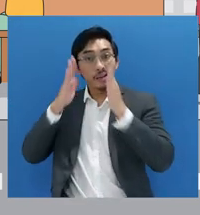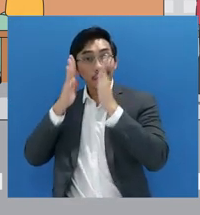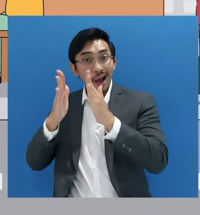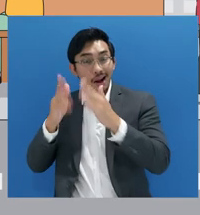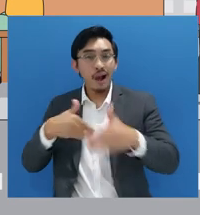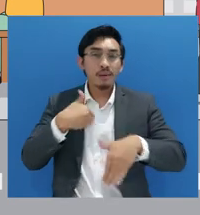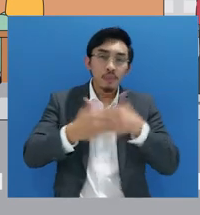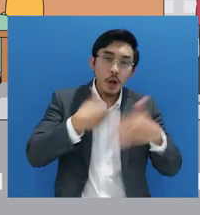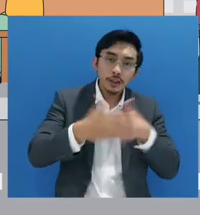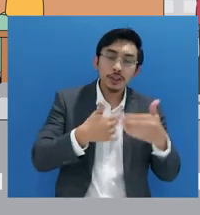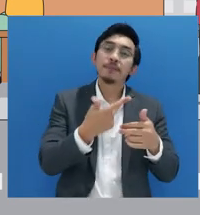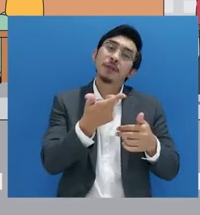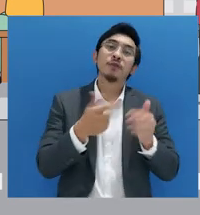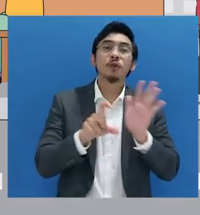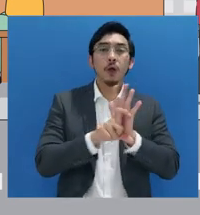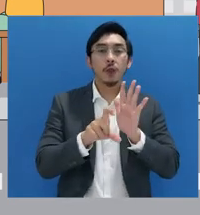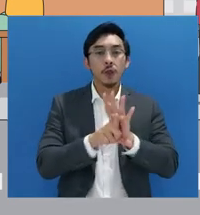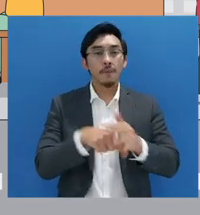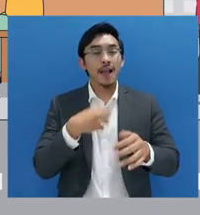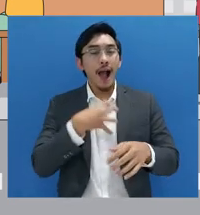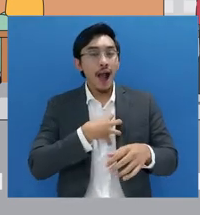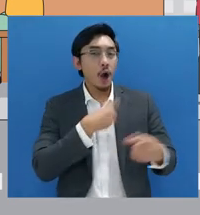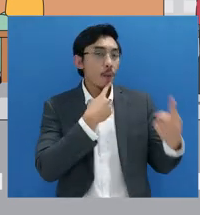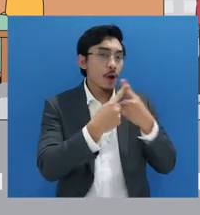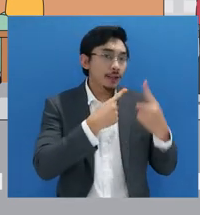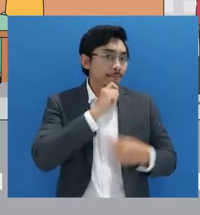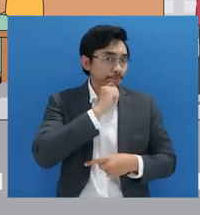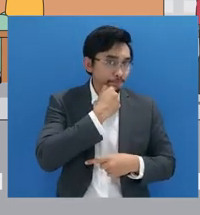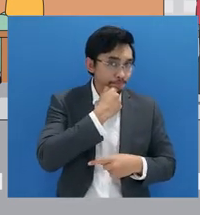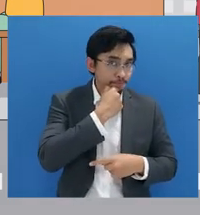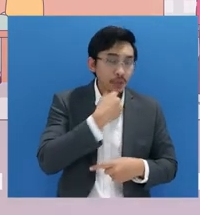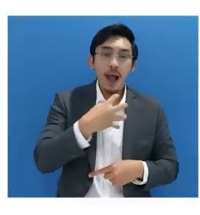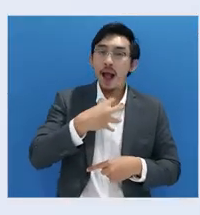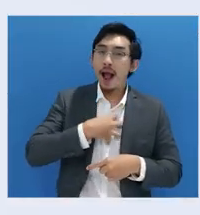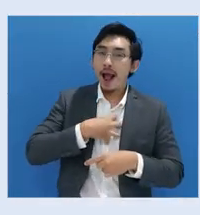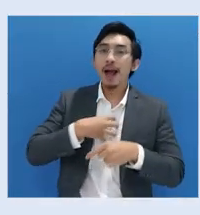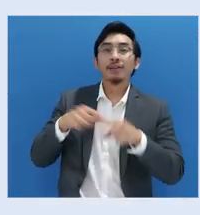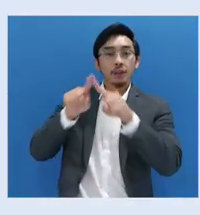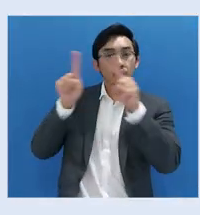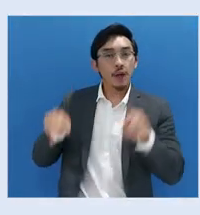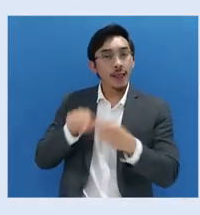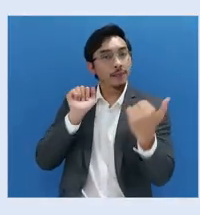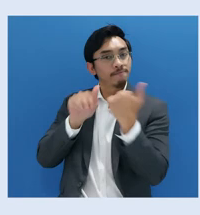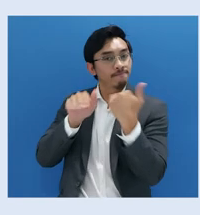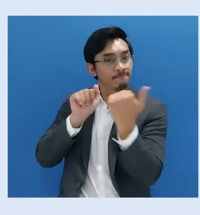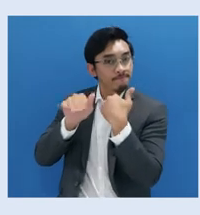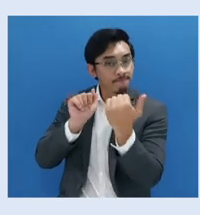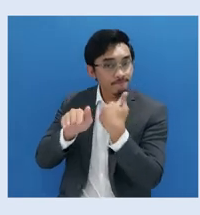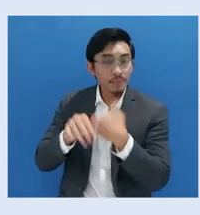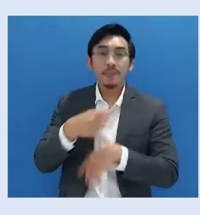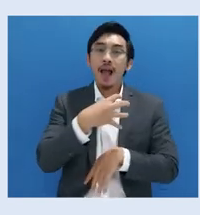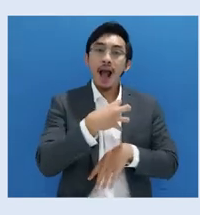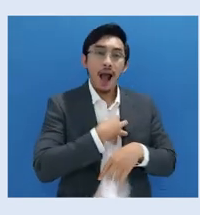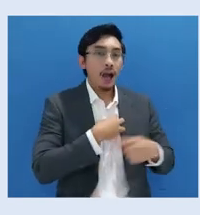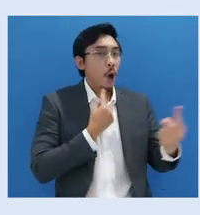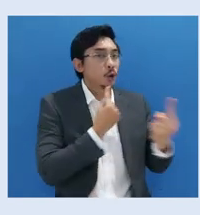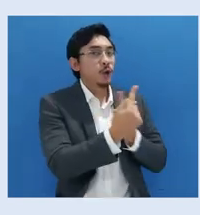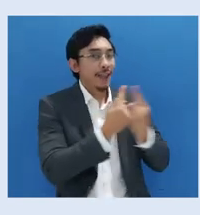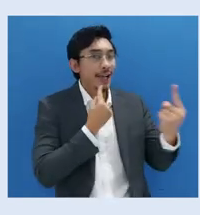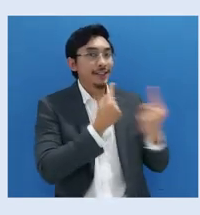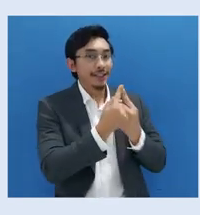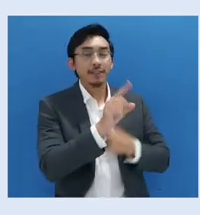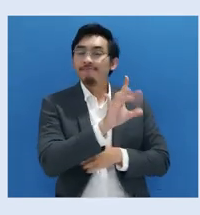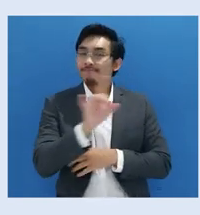menyurat, hak untuk memiliki akses berkonsultasi, dan seterusnya. Terima kasih telah menonton video kami. Untuk mengetahui